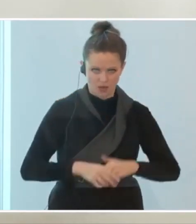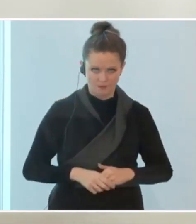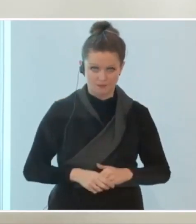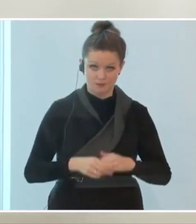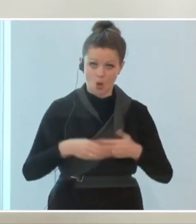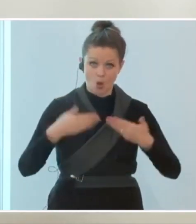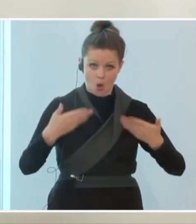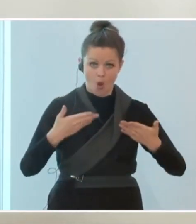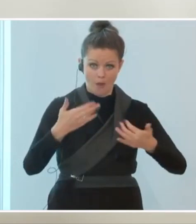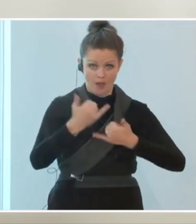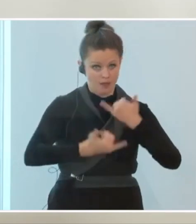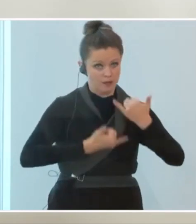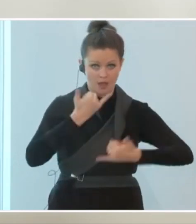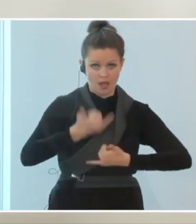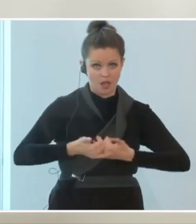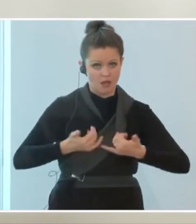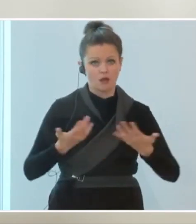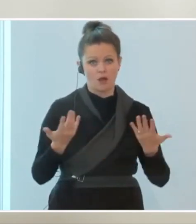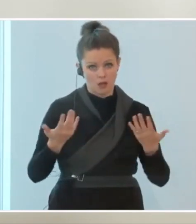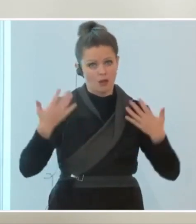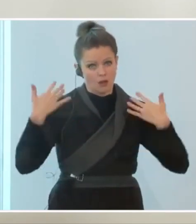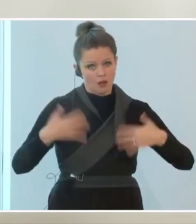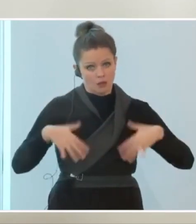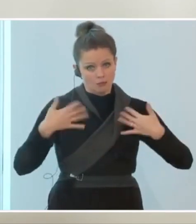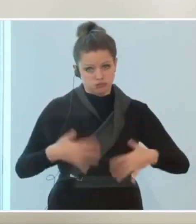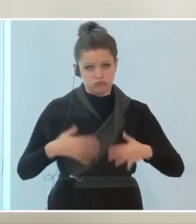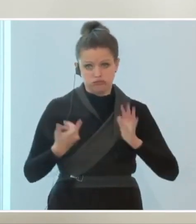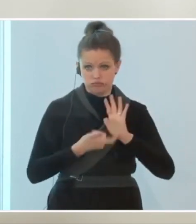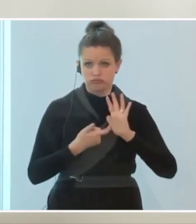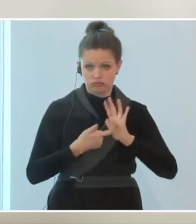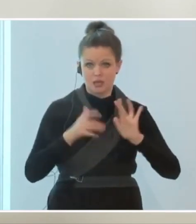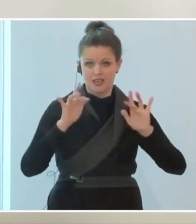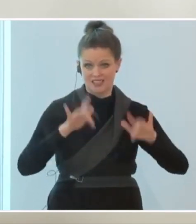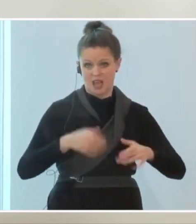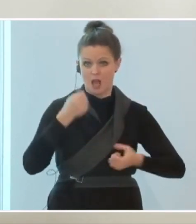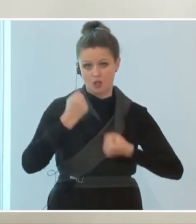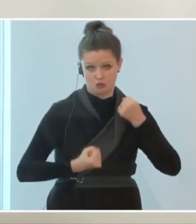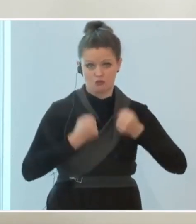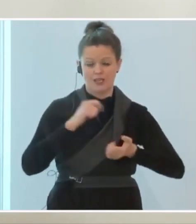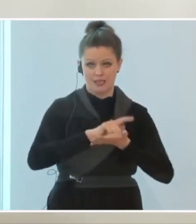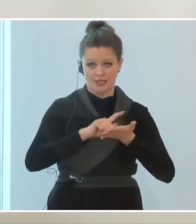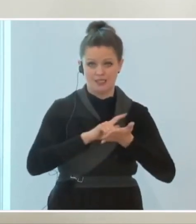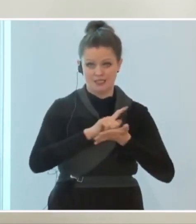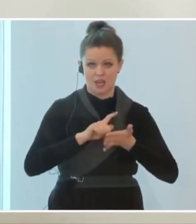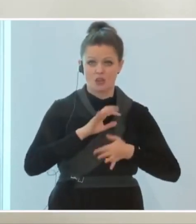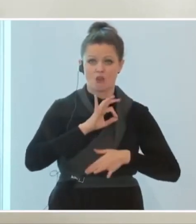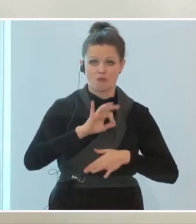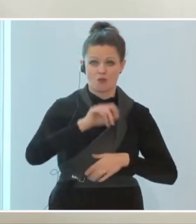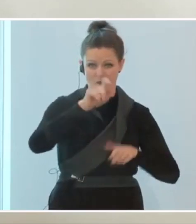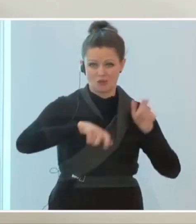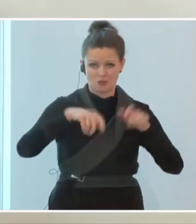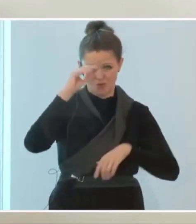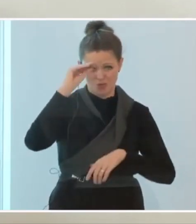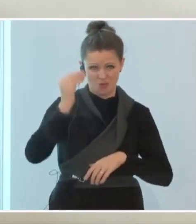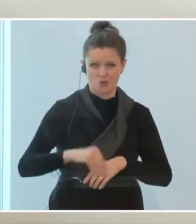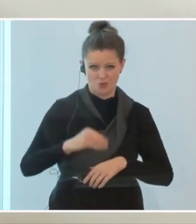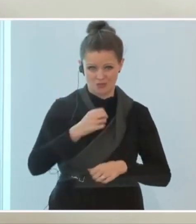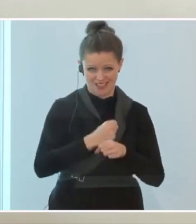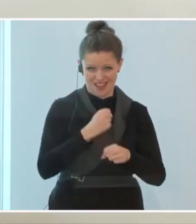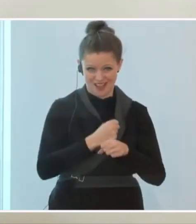war schon eine große Herausforderung. Es ist eine schwierige Zeit für Künstlerinnen, für die